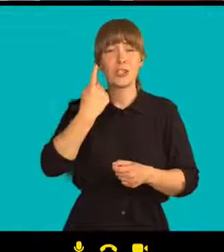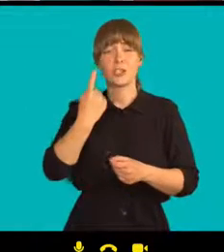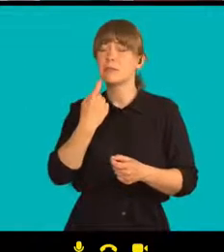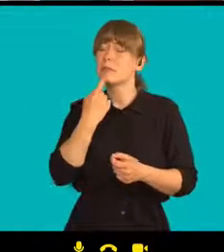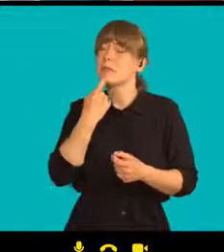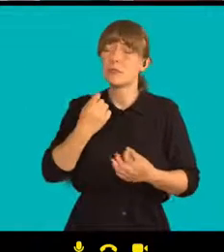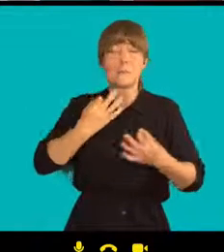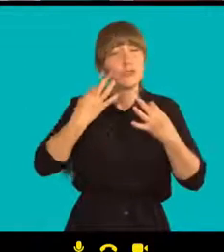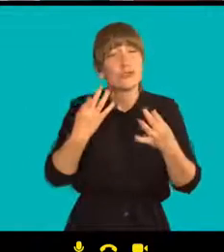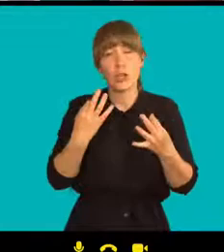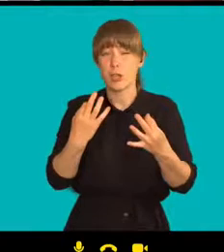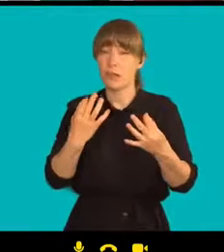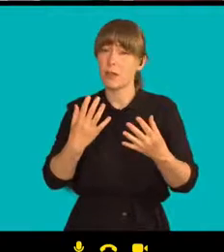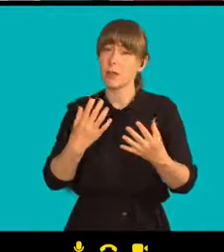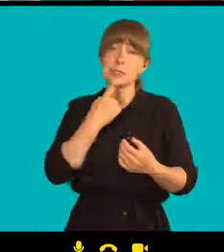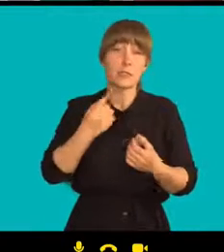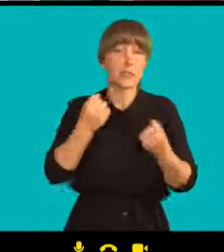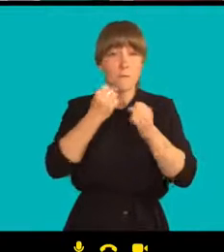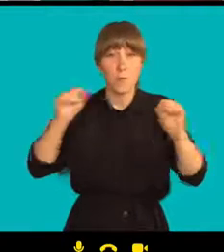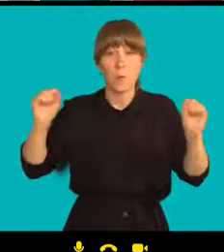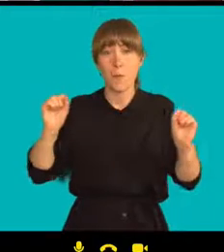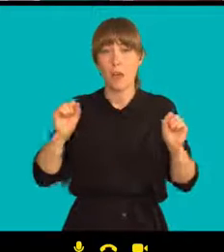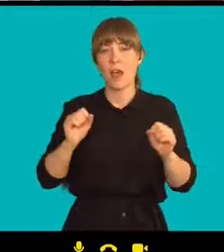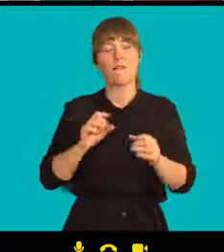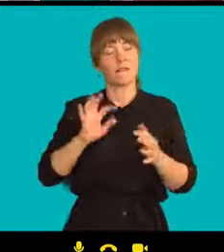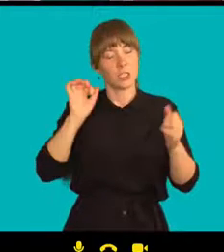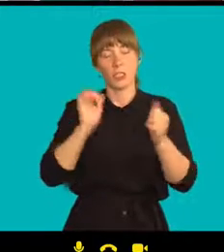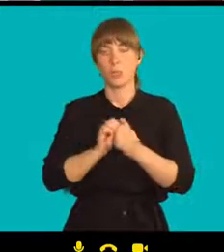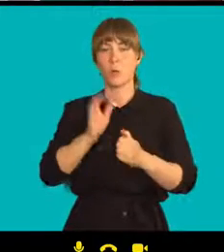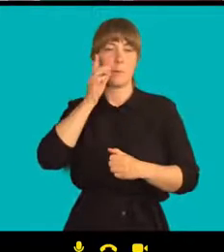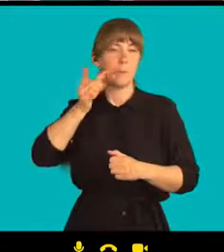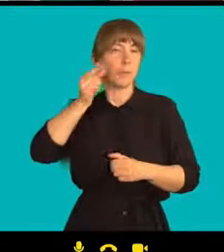a vím, že všechno bude brze jinak.